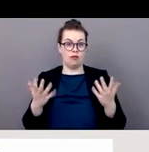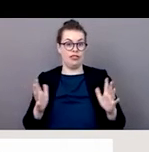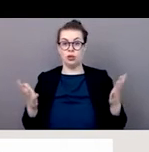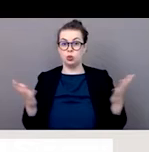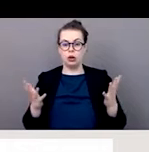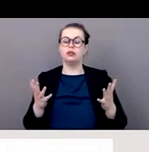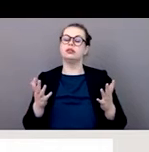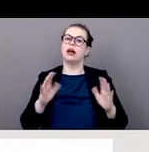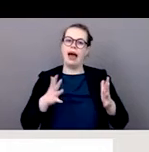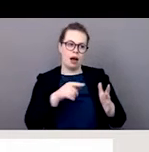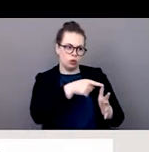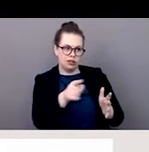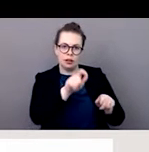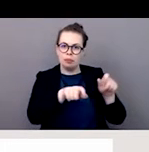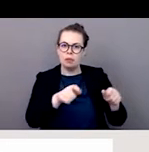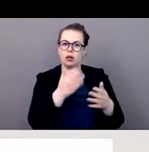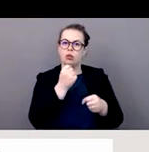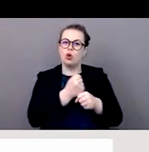très populaires telles que, par exemple,